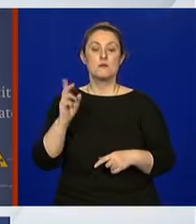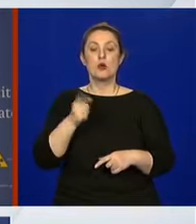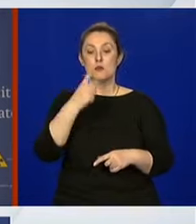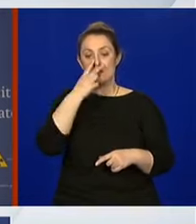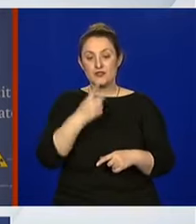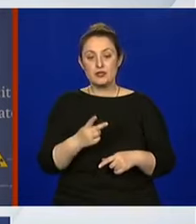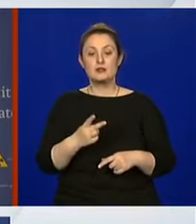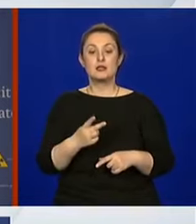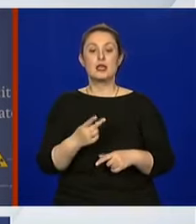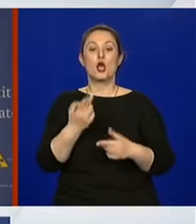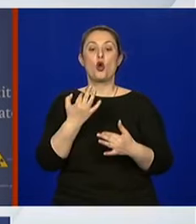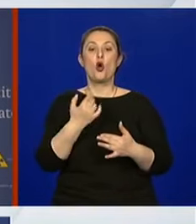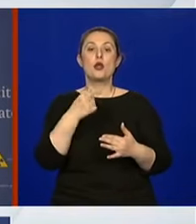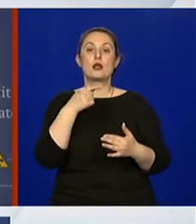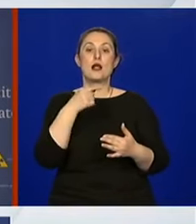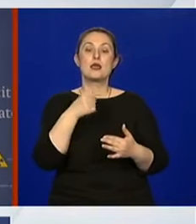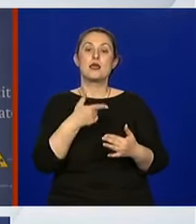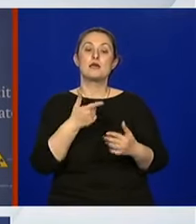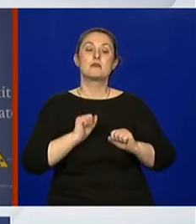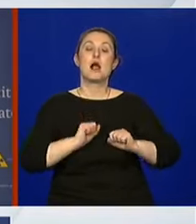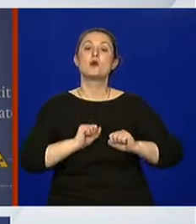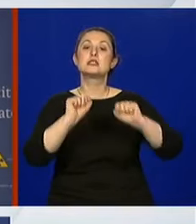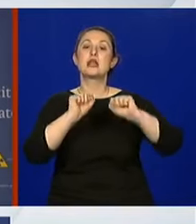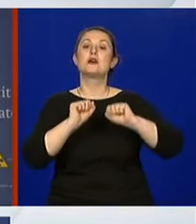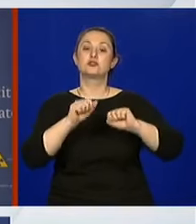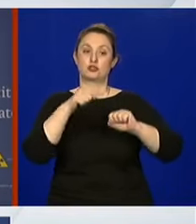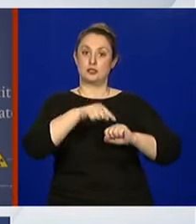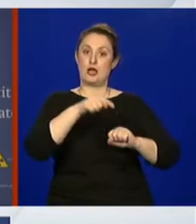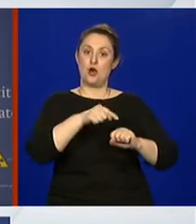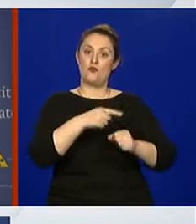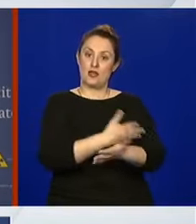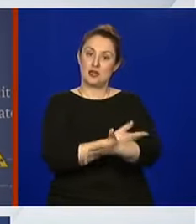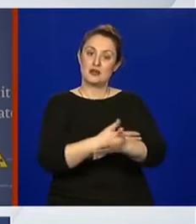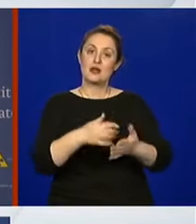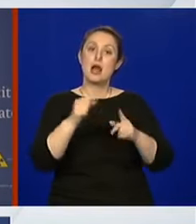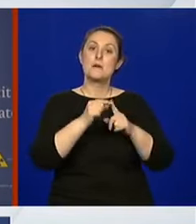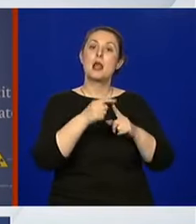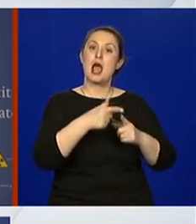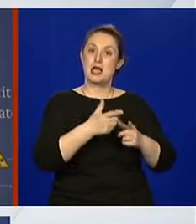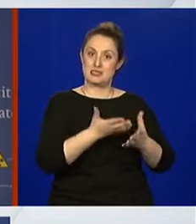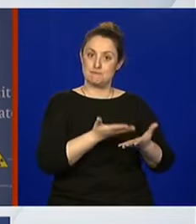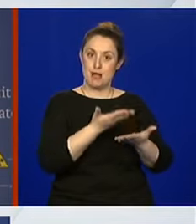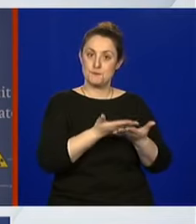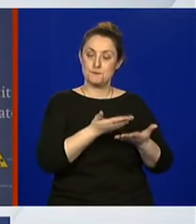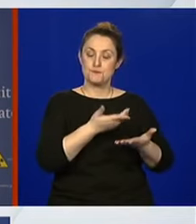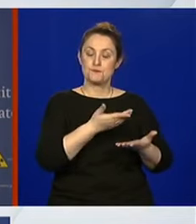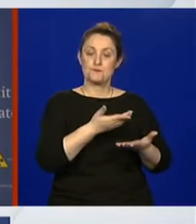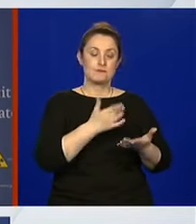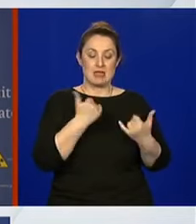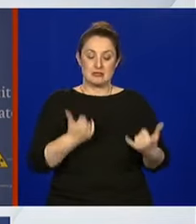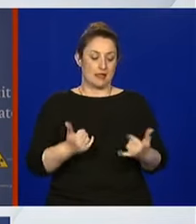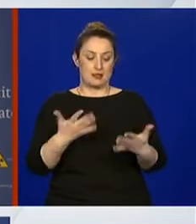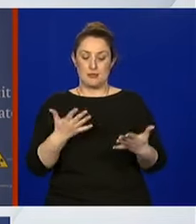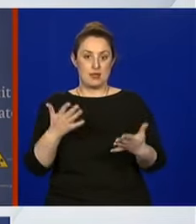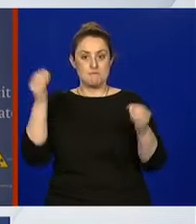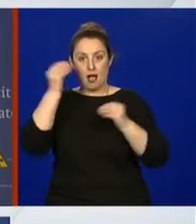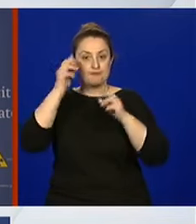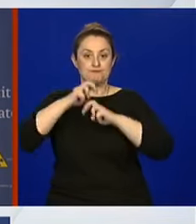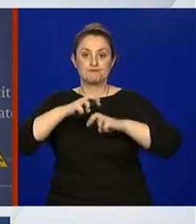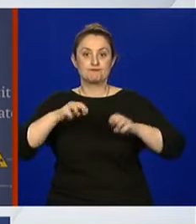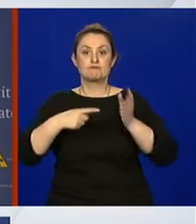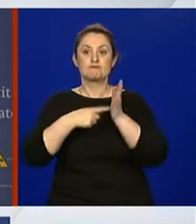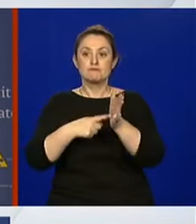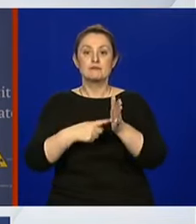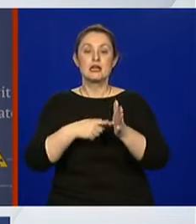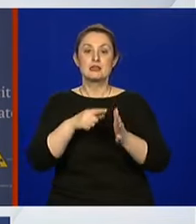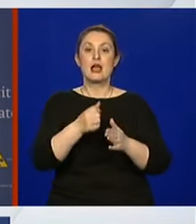vrijednost te plazme. Nema još studije koja govori da je sad sustavne studije na više pacijenata